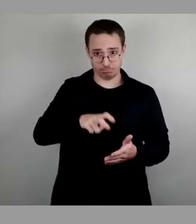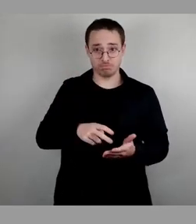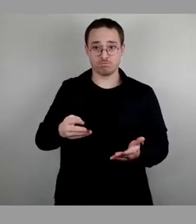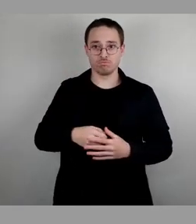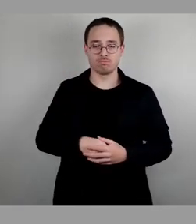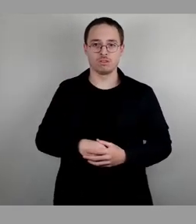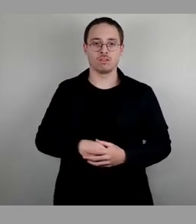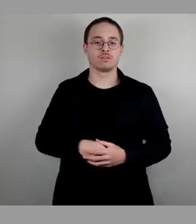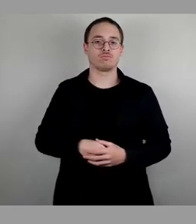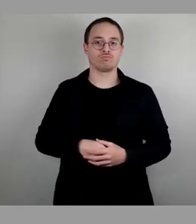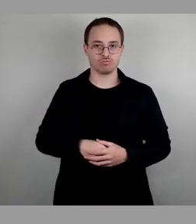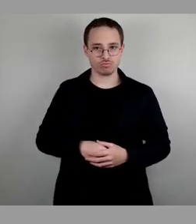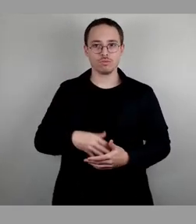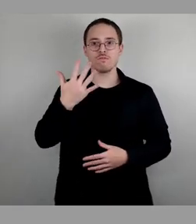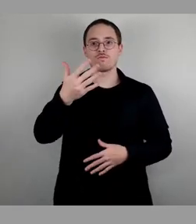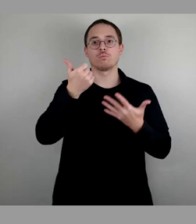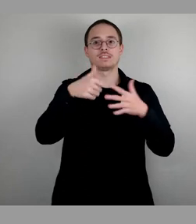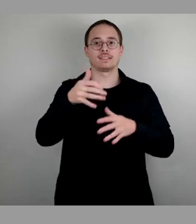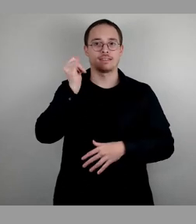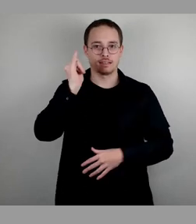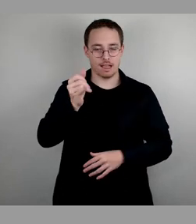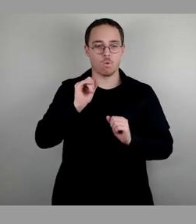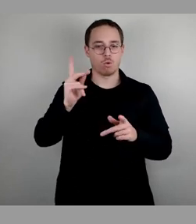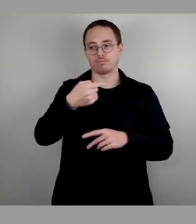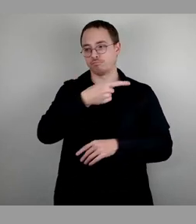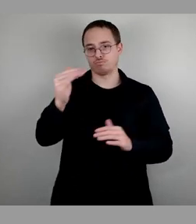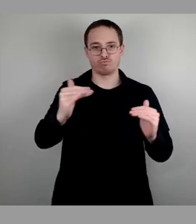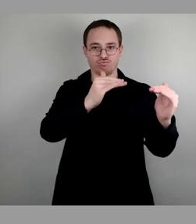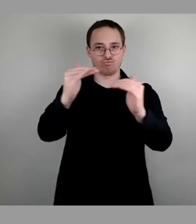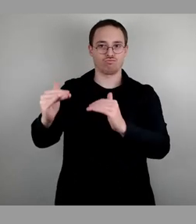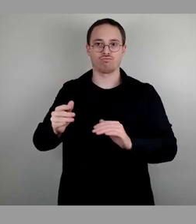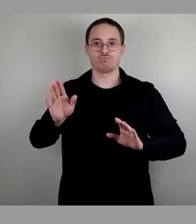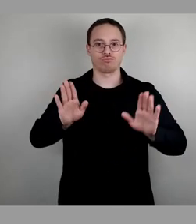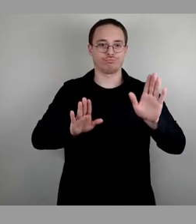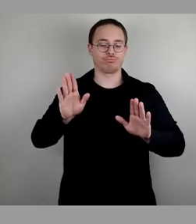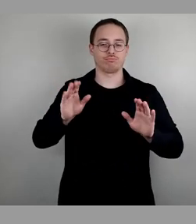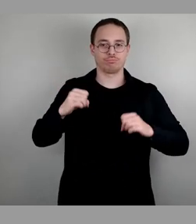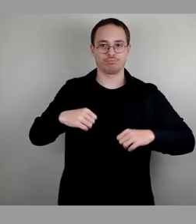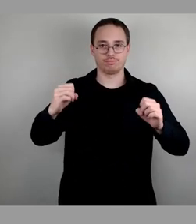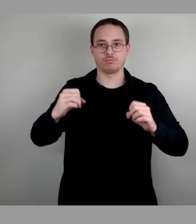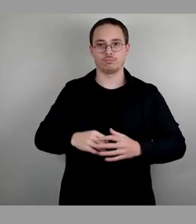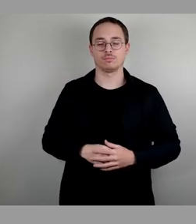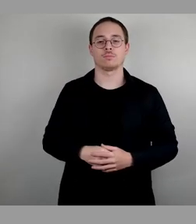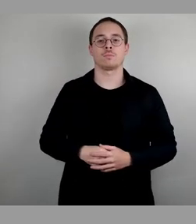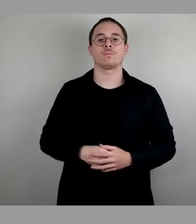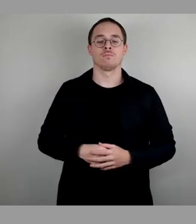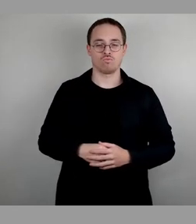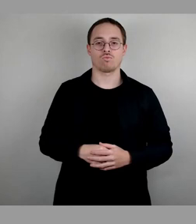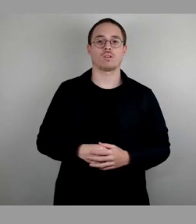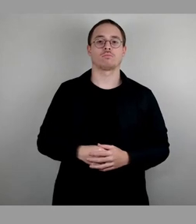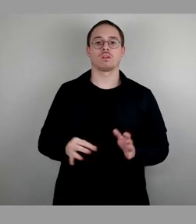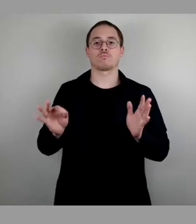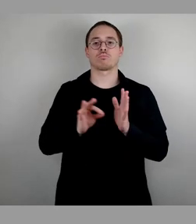Das wäre mit 65 Ja-Stimmen einstimmig. Vielen Dank. Dann machen wir weiter. Top 23, Verordnung